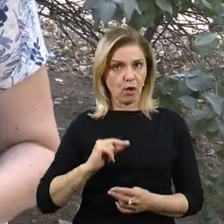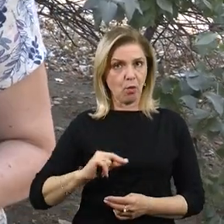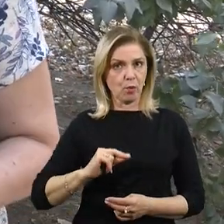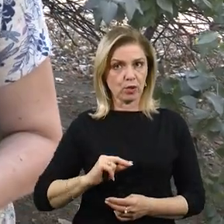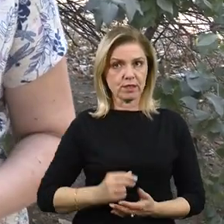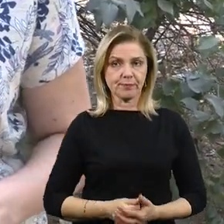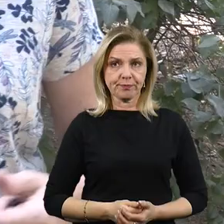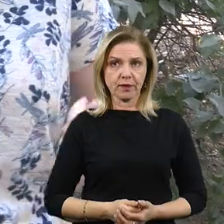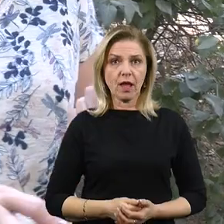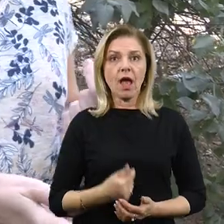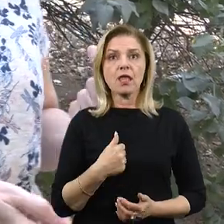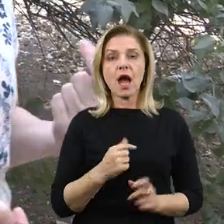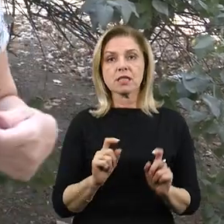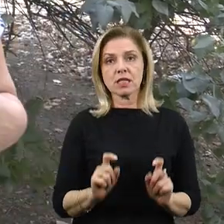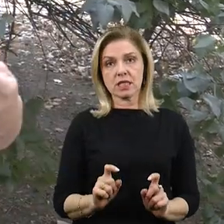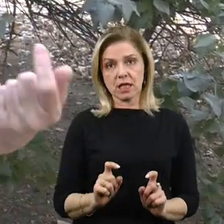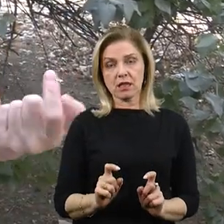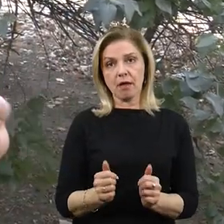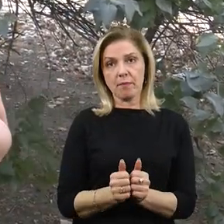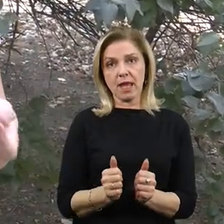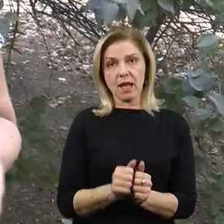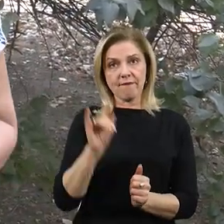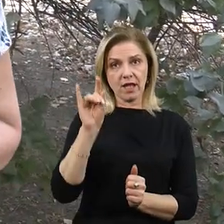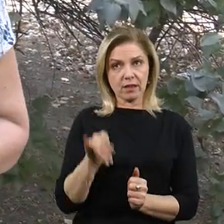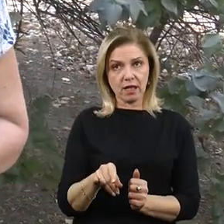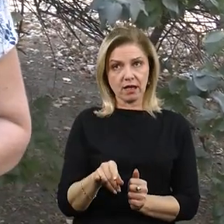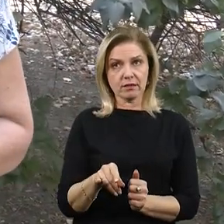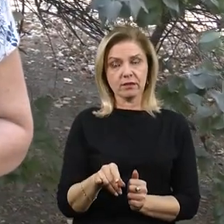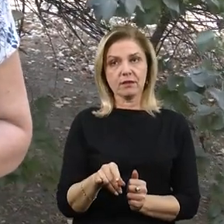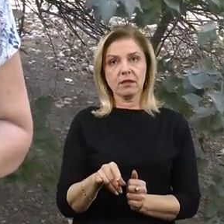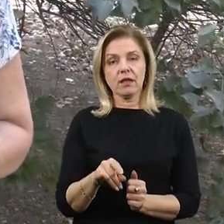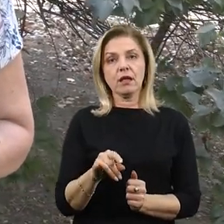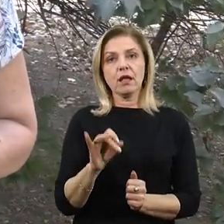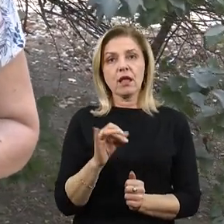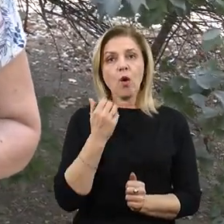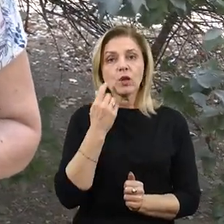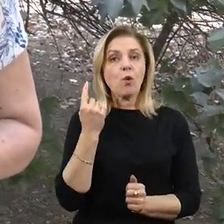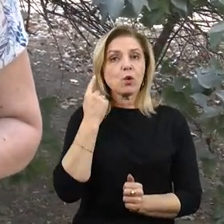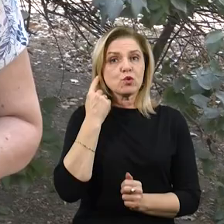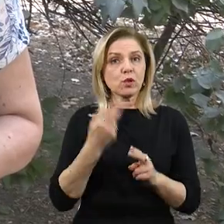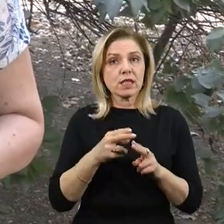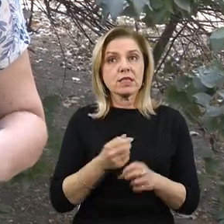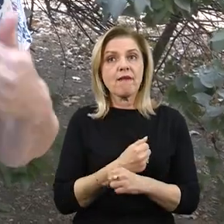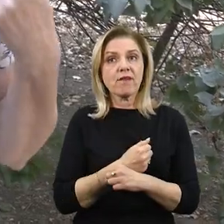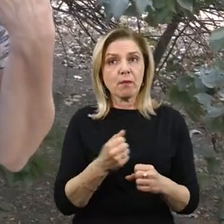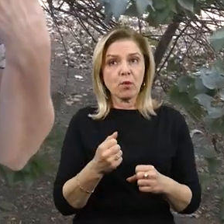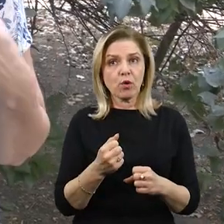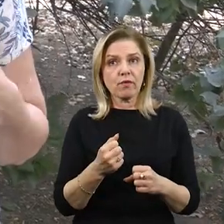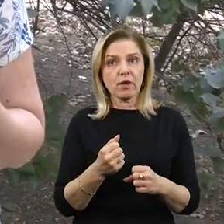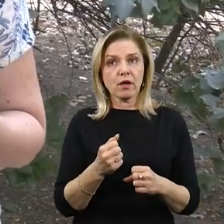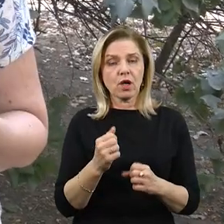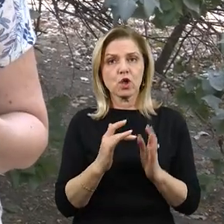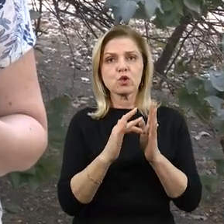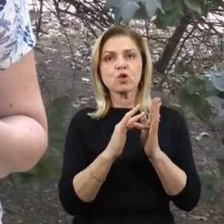сиділа біля вікна, а я спонула. І коли вийшов цей вибух, то склом